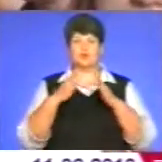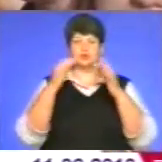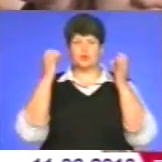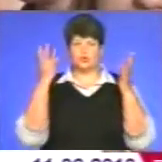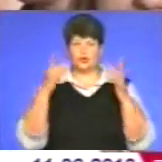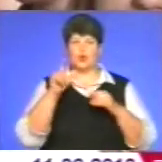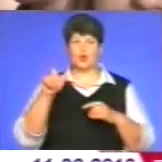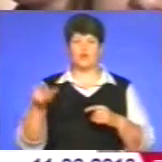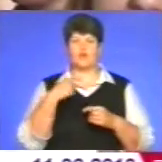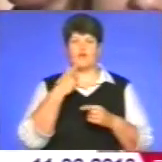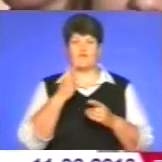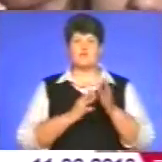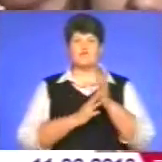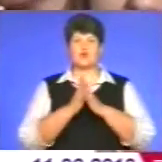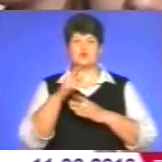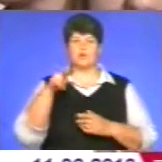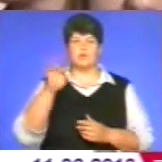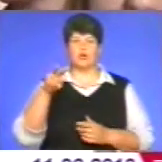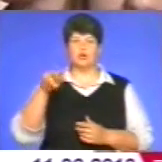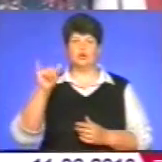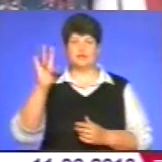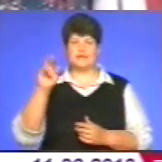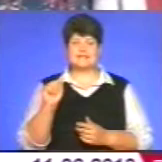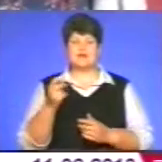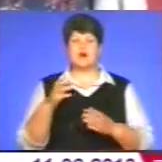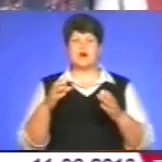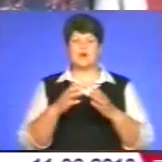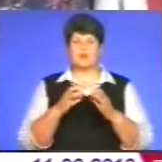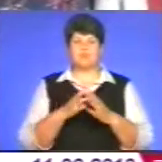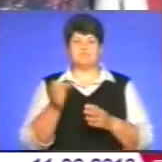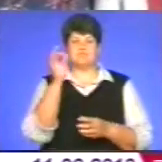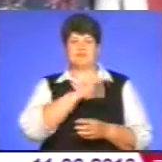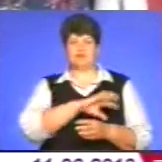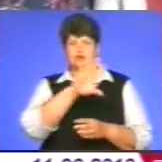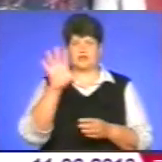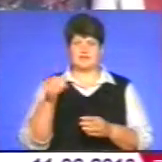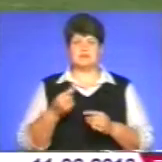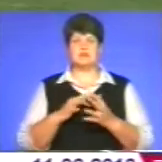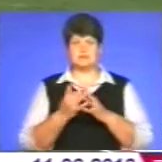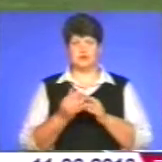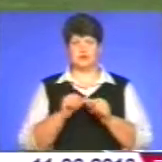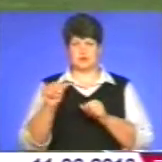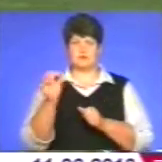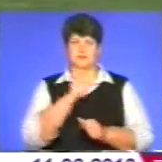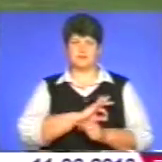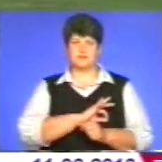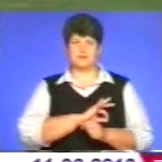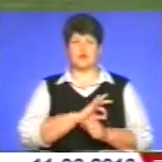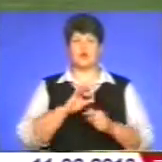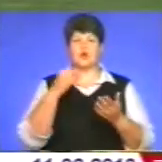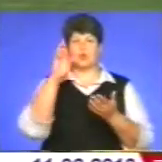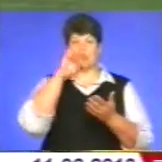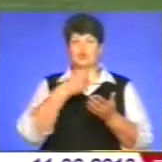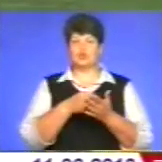Люди кажуть, вирощування полуниць для компанії – вигода для кожного з них і села загалом. Бюджет села поповнюється,